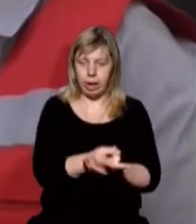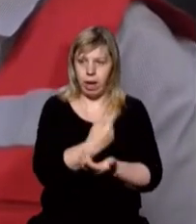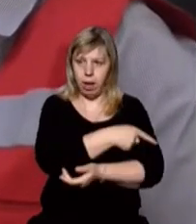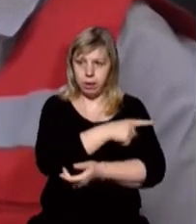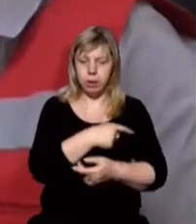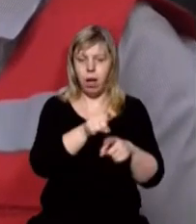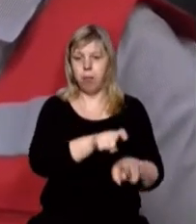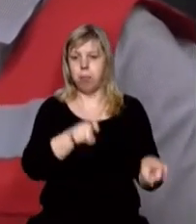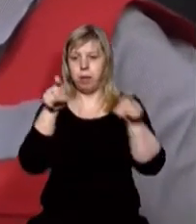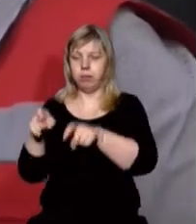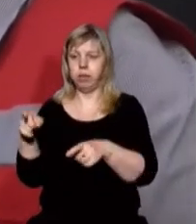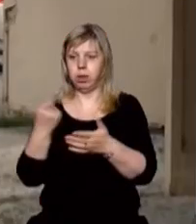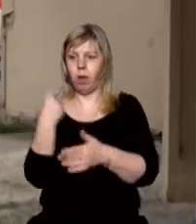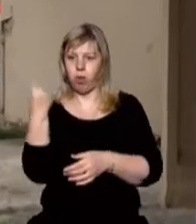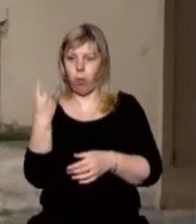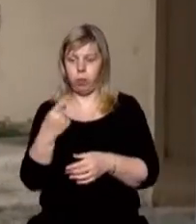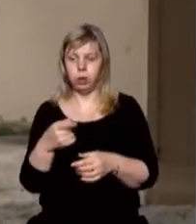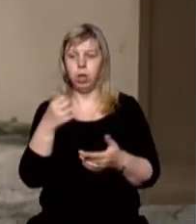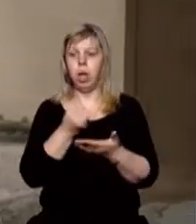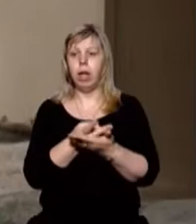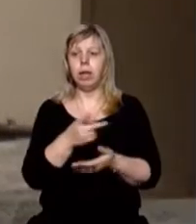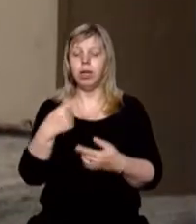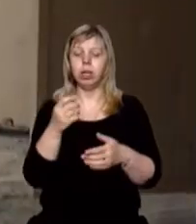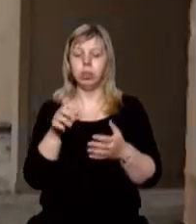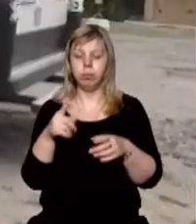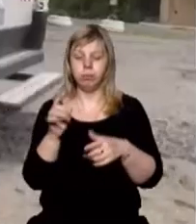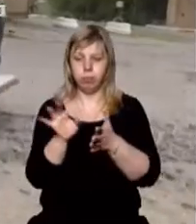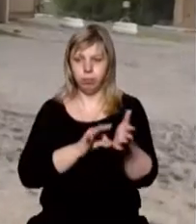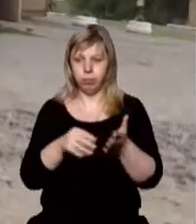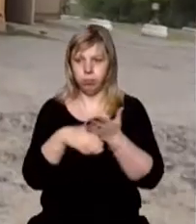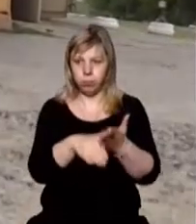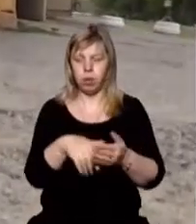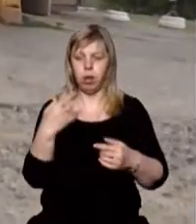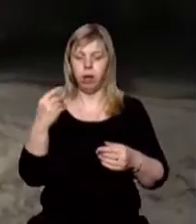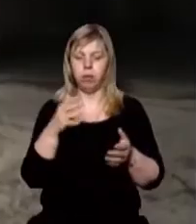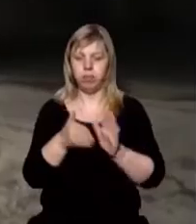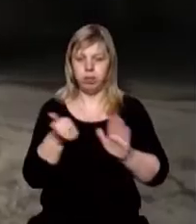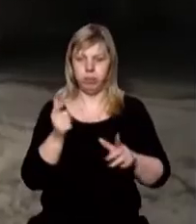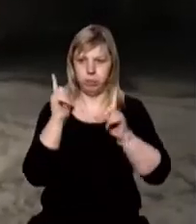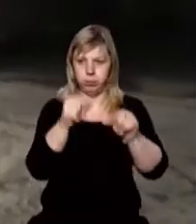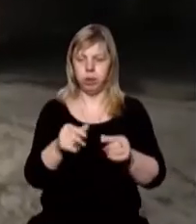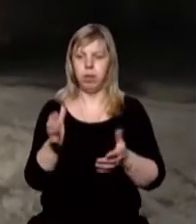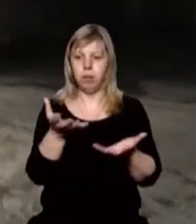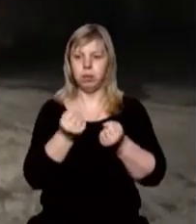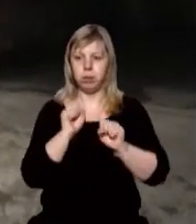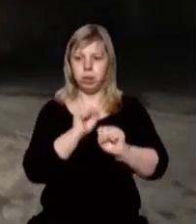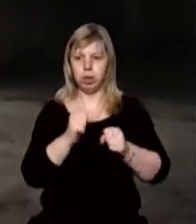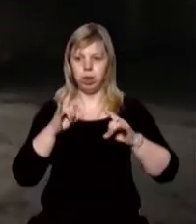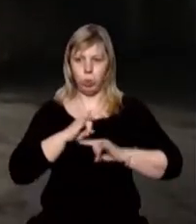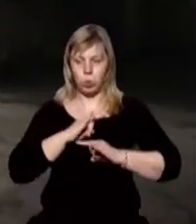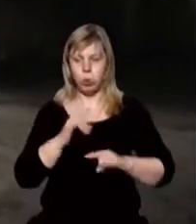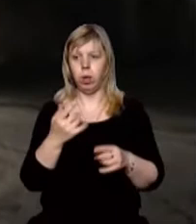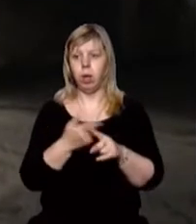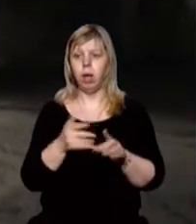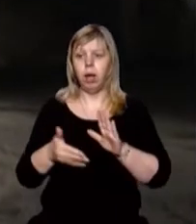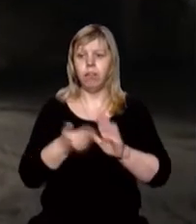емоційній лікарні. Лікар швидкої допомоги Андрій Семедій збирається на виклик, бере захисний костюм. Це виклик